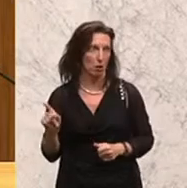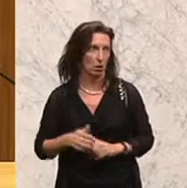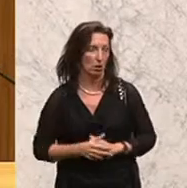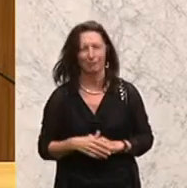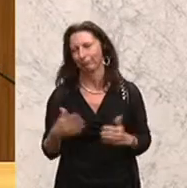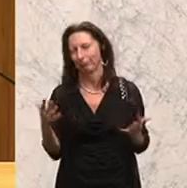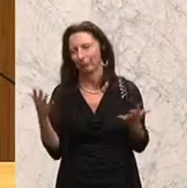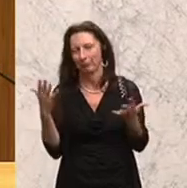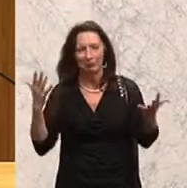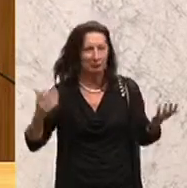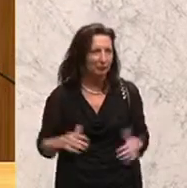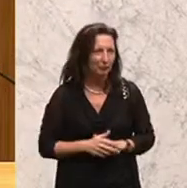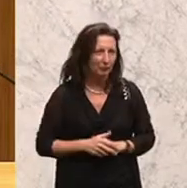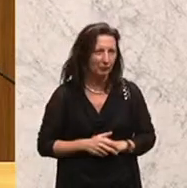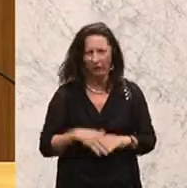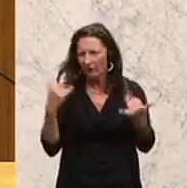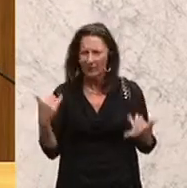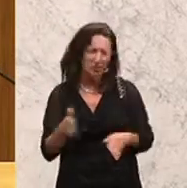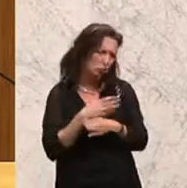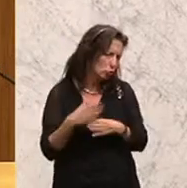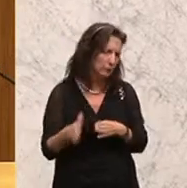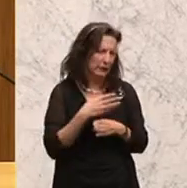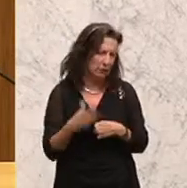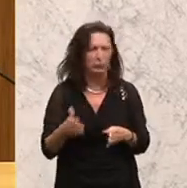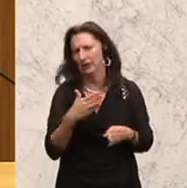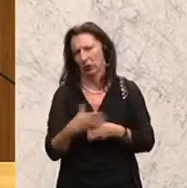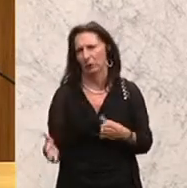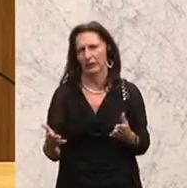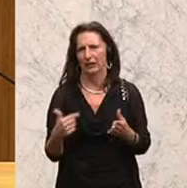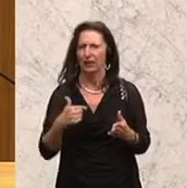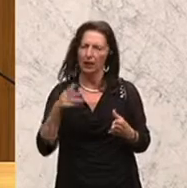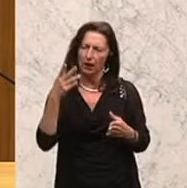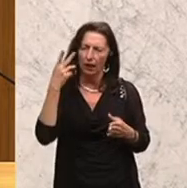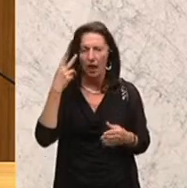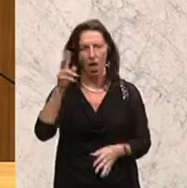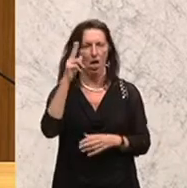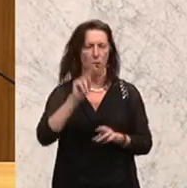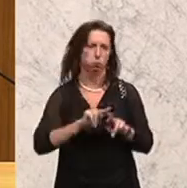Also, es kommt alles viel zu spät. Und ich erwarte mir von Ihnen, Herr Bundeskanzler,